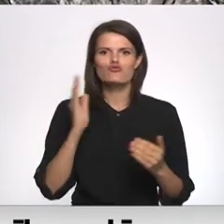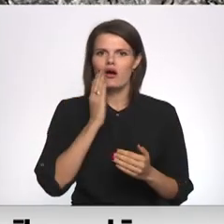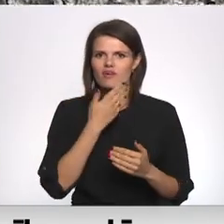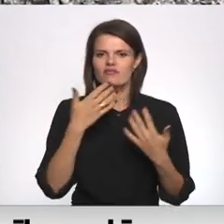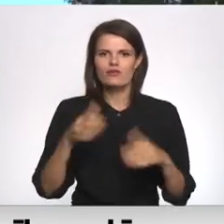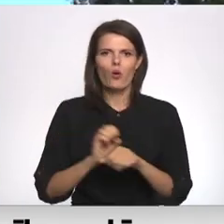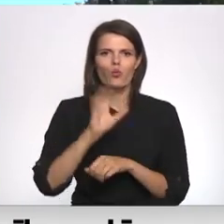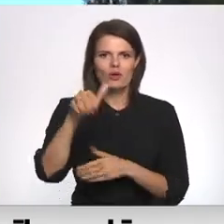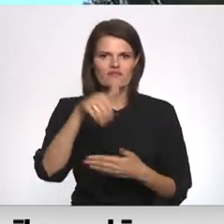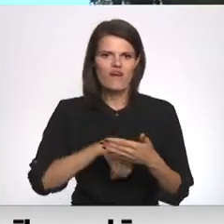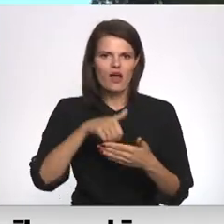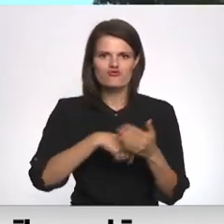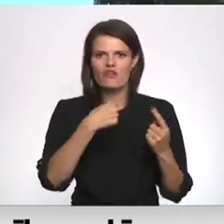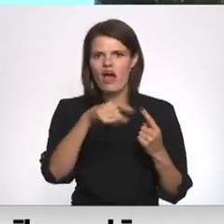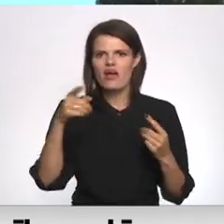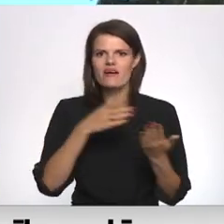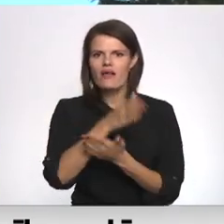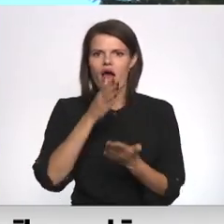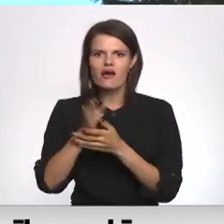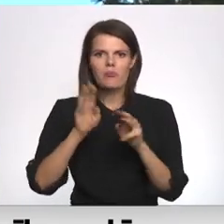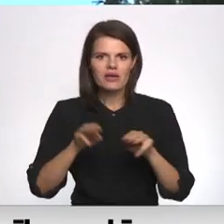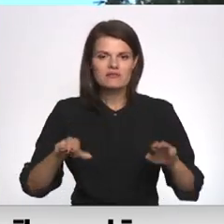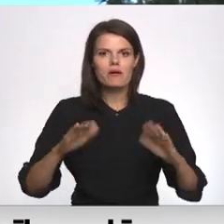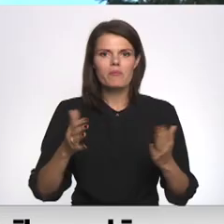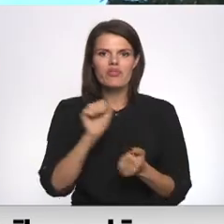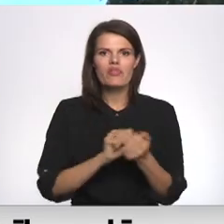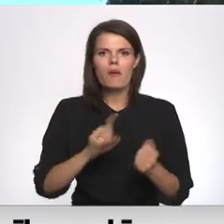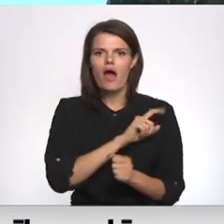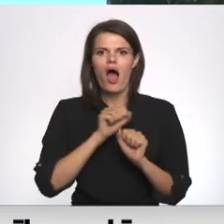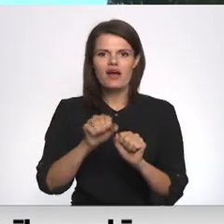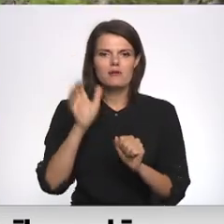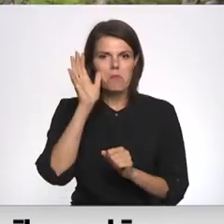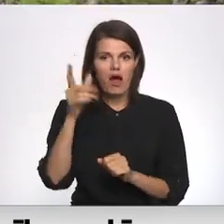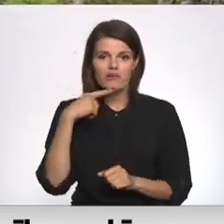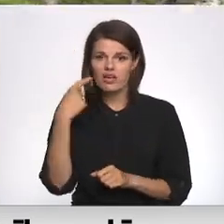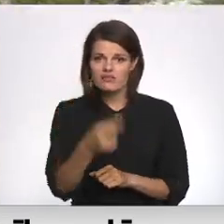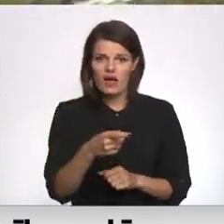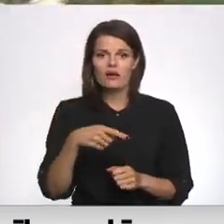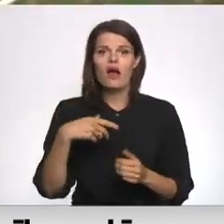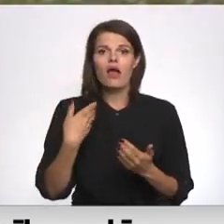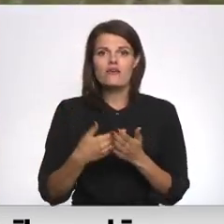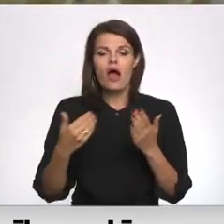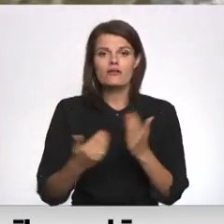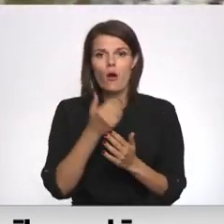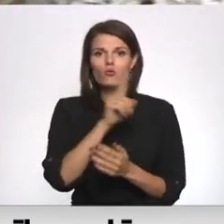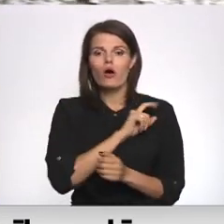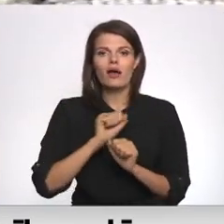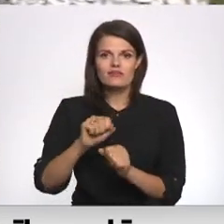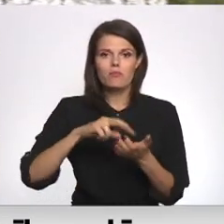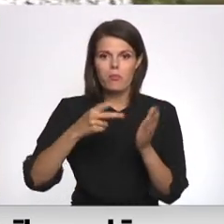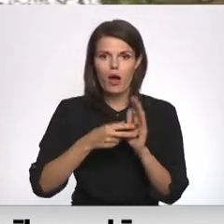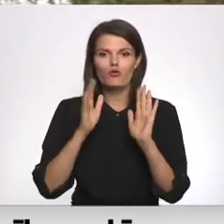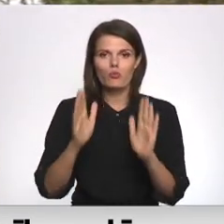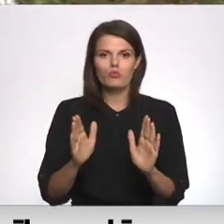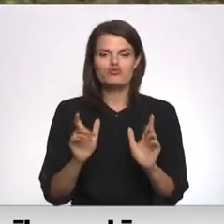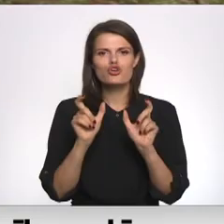nuslūtījuši vēstuli vairākām ministrijām. Tikmēr dabas aizsardzības pārvaldē Retēvē uzsar, ja līdz ar jauno dabas aizsardzības plānu tiks